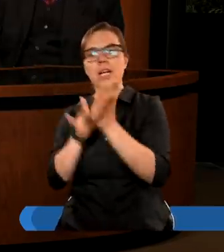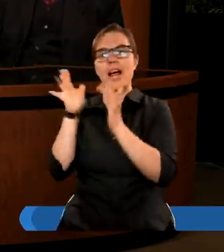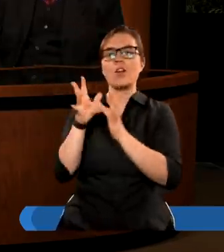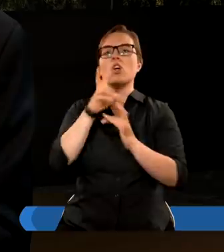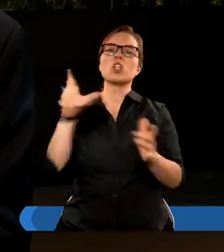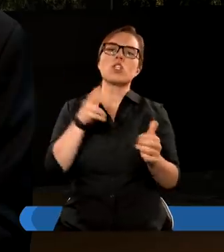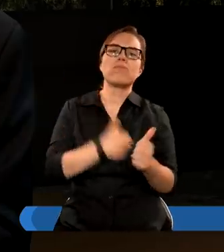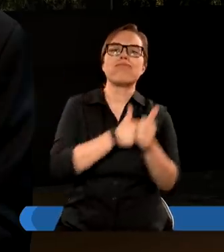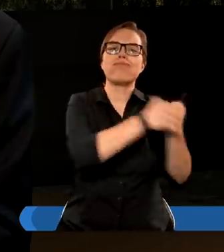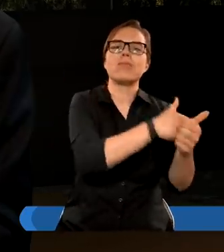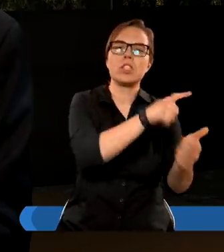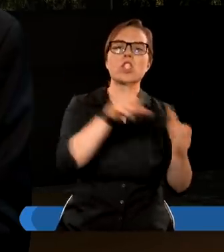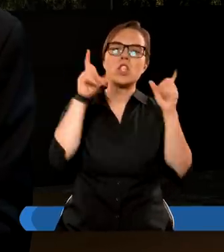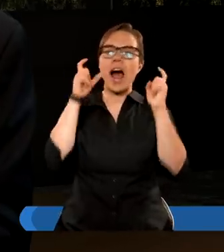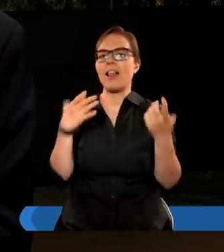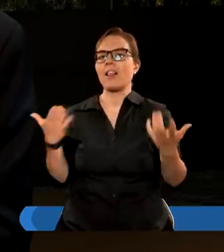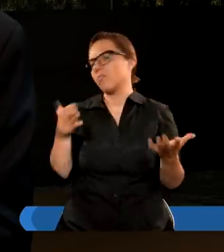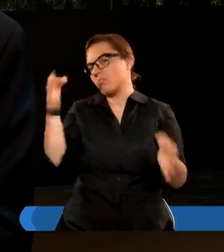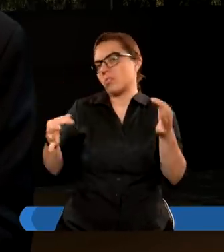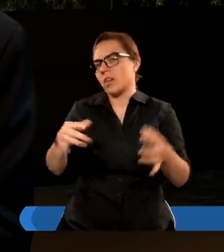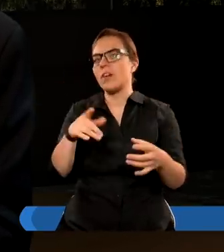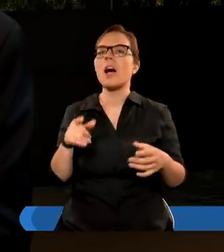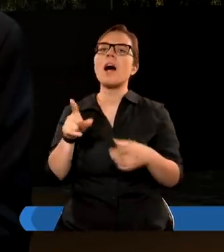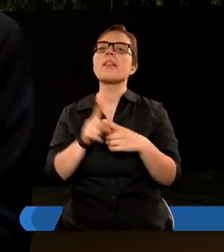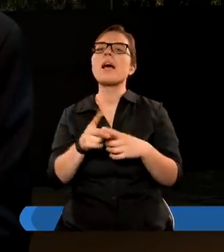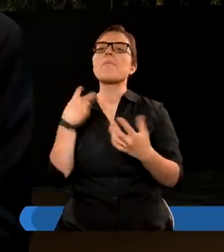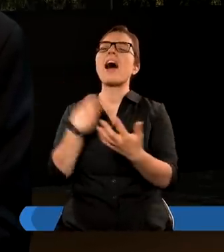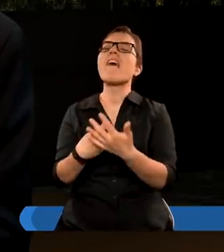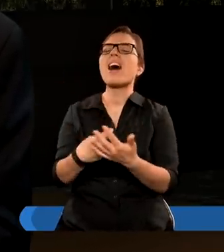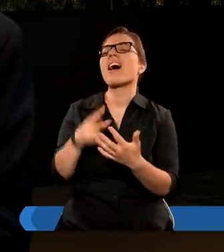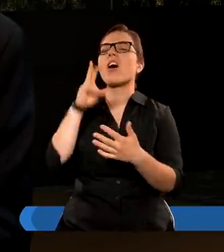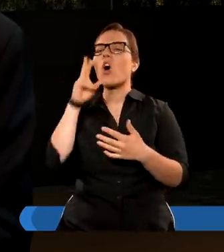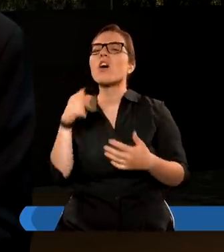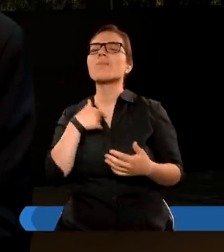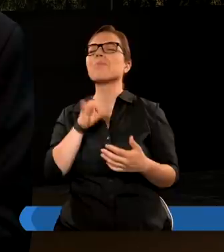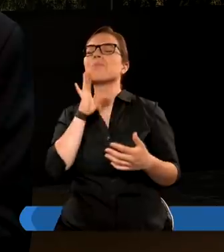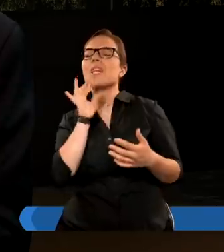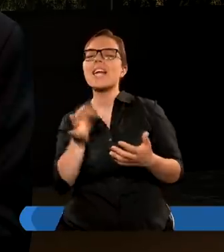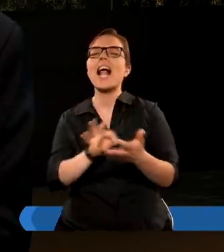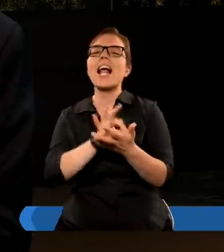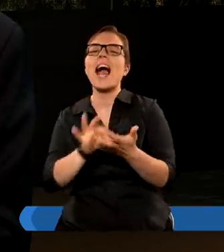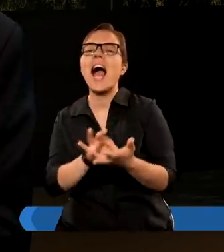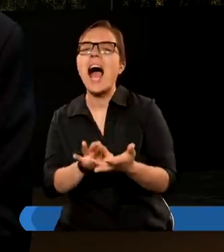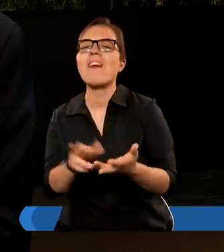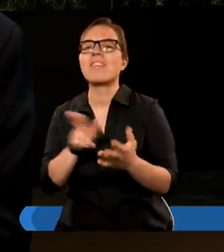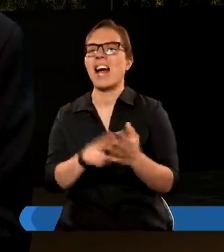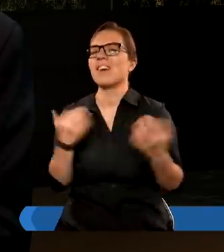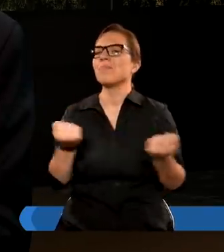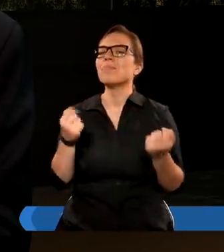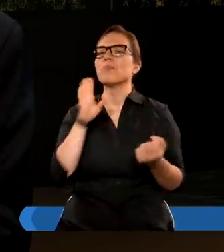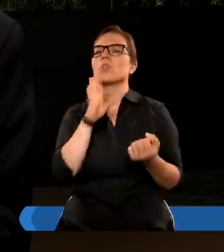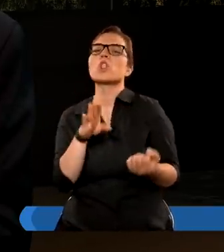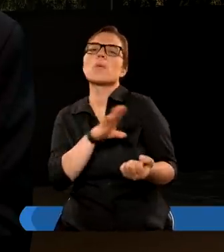też nie. Kiedy myślę o słowie Ewangelia, kojarzy mi się lekarstwo, lekarstwo na śmiertelną chorobę.